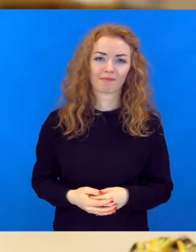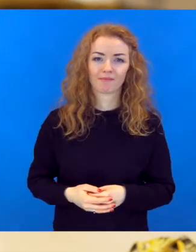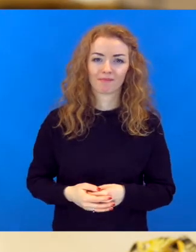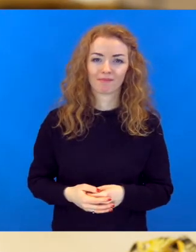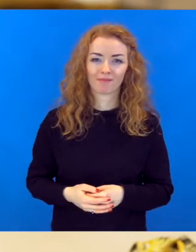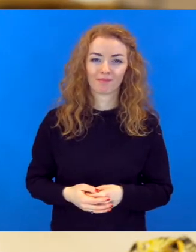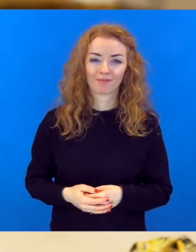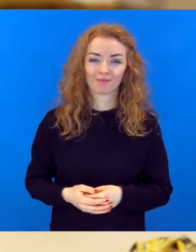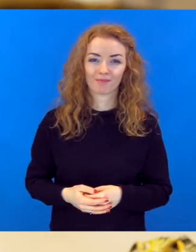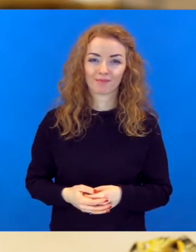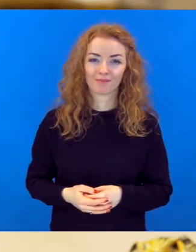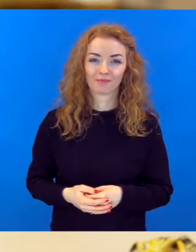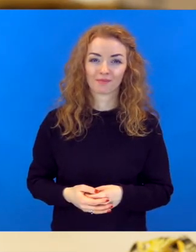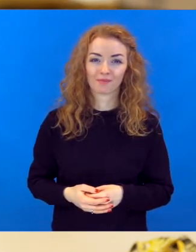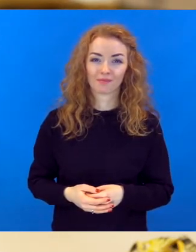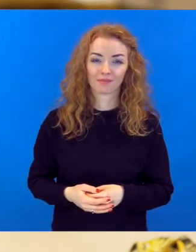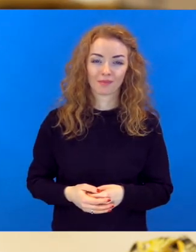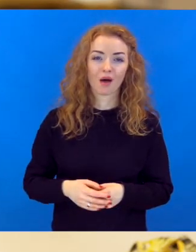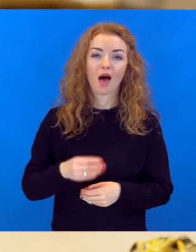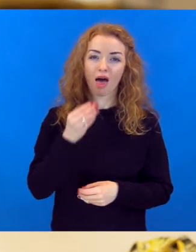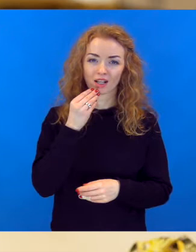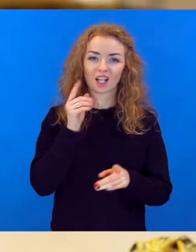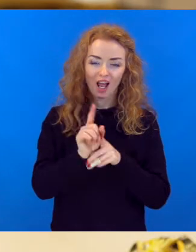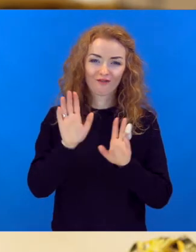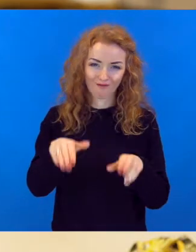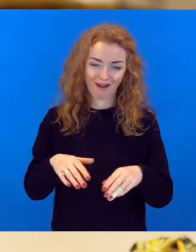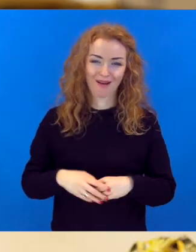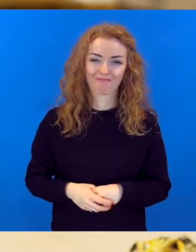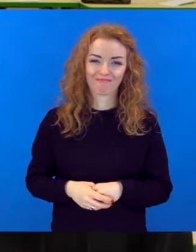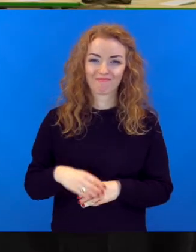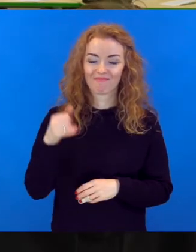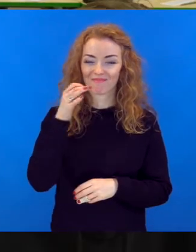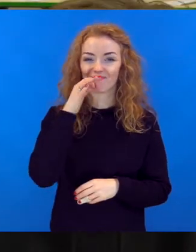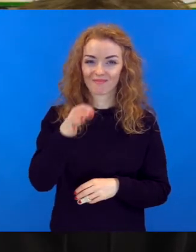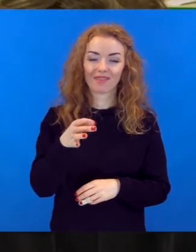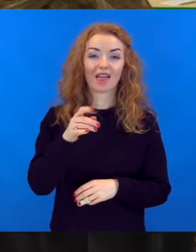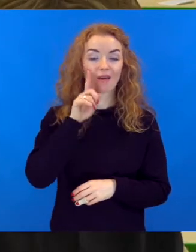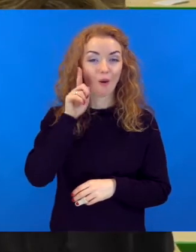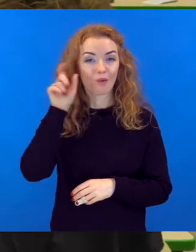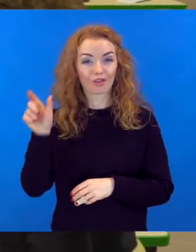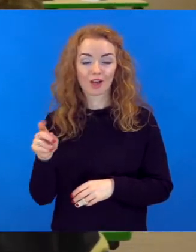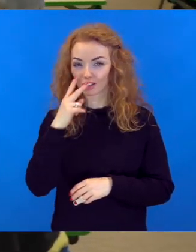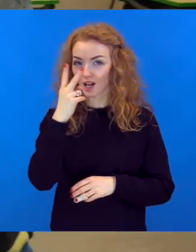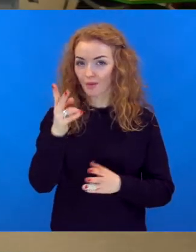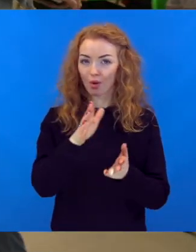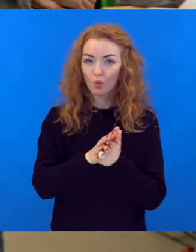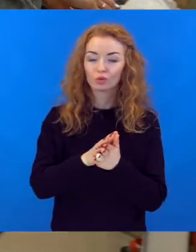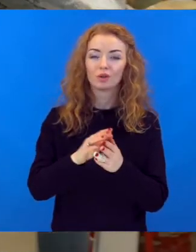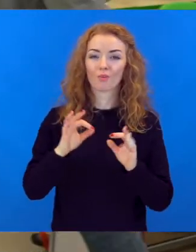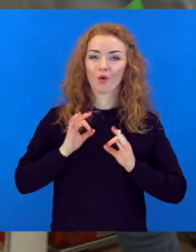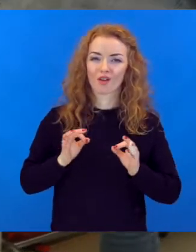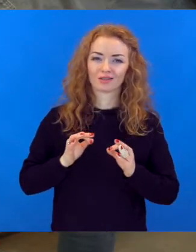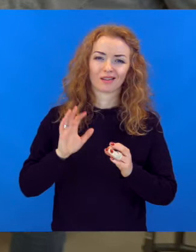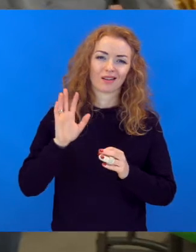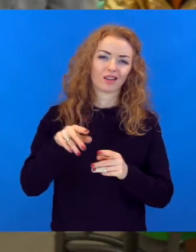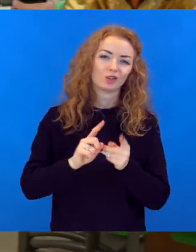traki, kā šķiet no malsas. Uz grauzdiņiem nedzīvojam. Jaunieši, manuprāt, joprojām skatās uz skolotāju